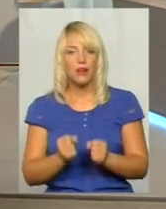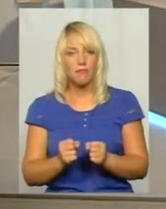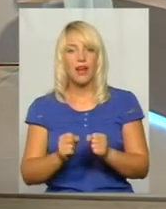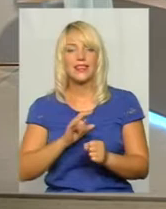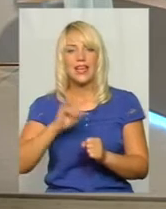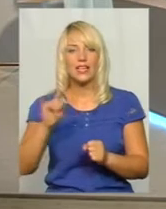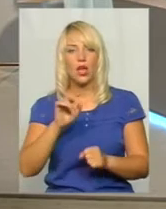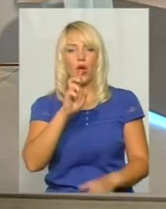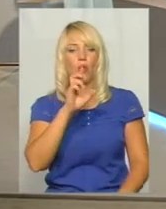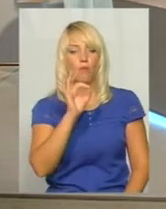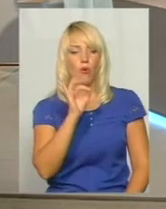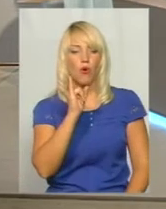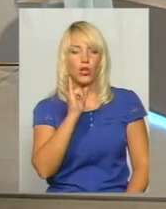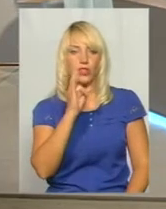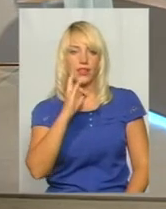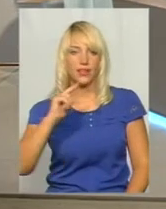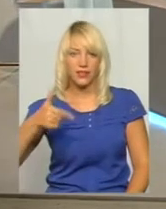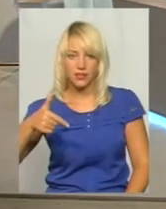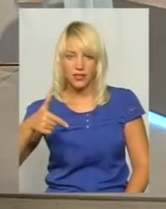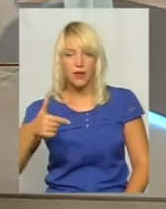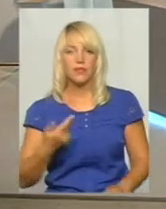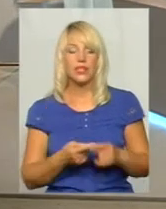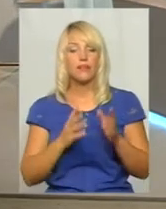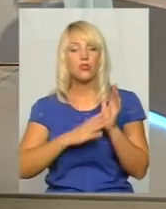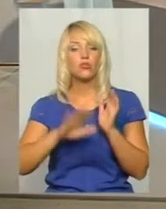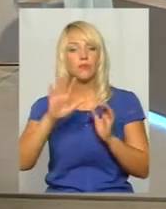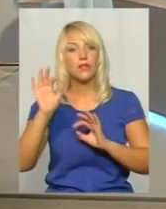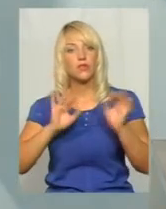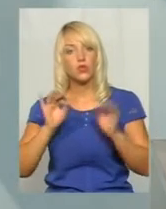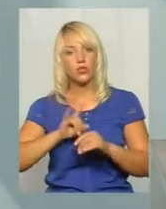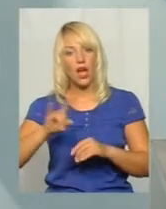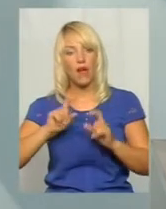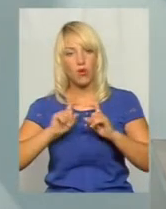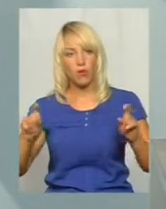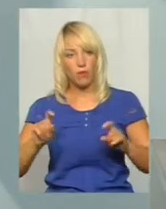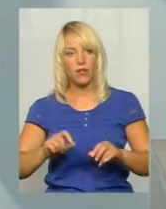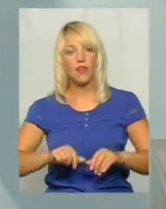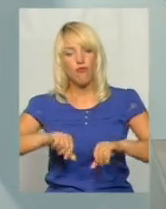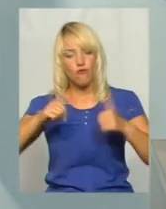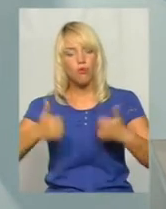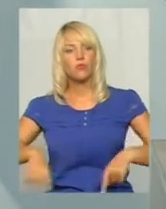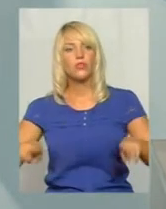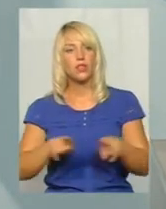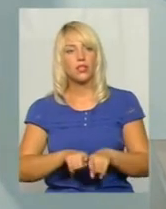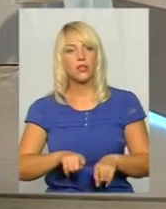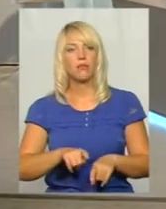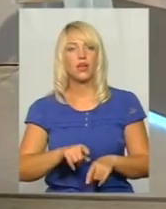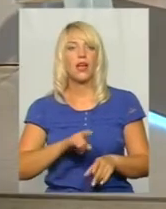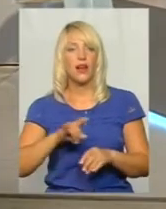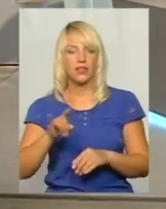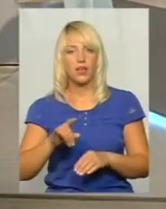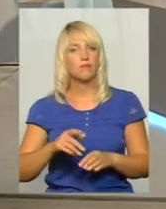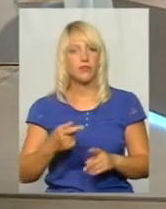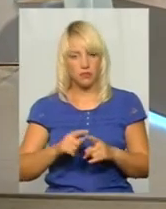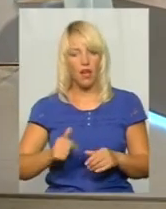класу Боїн, тому що 95% авіакомпаній формуються іменно такими літаками. Зрозуміло, мета амбітна. І